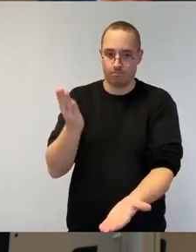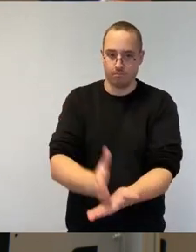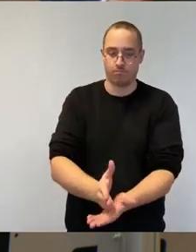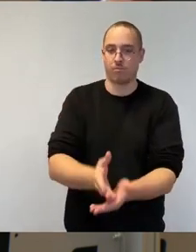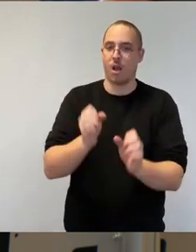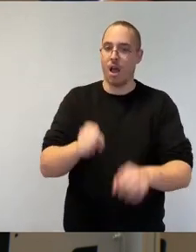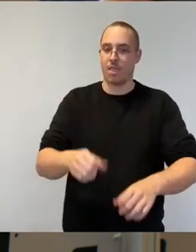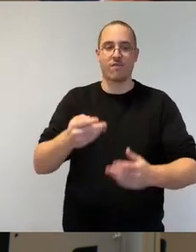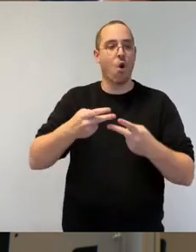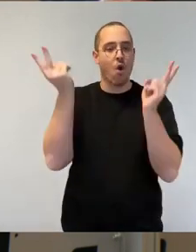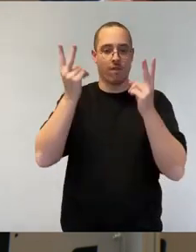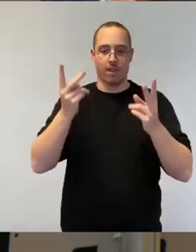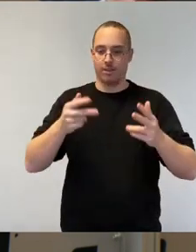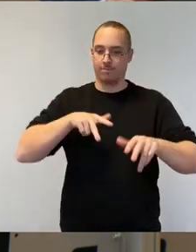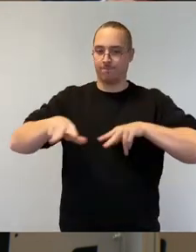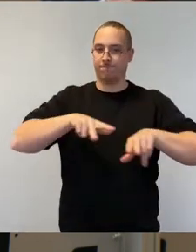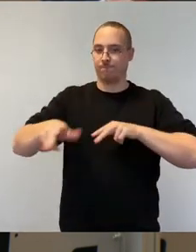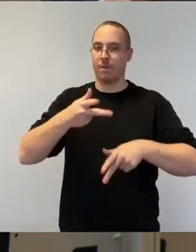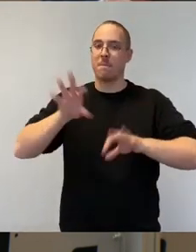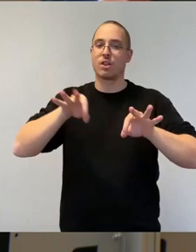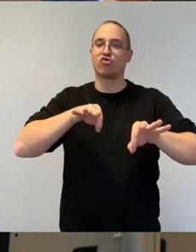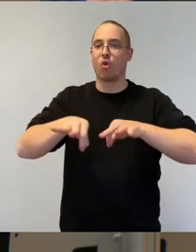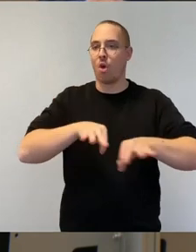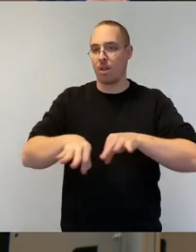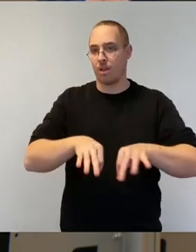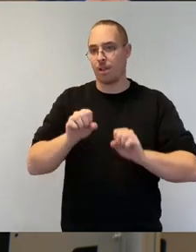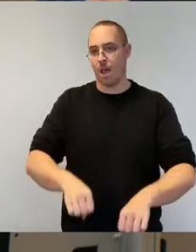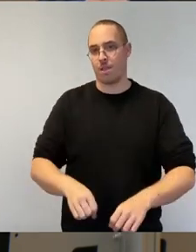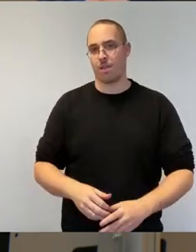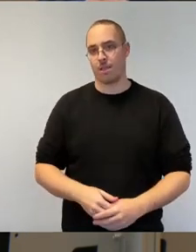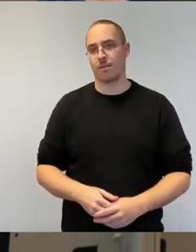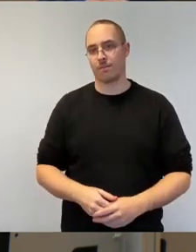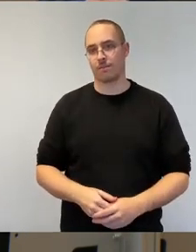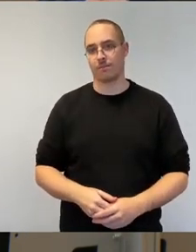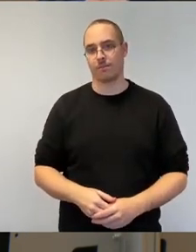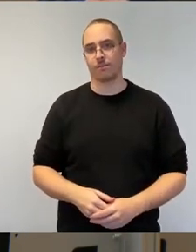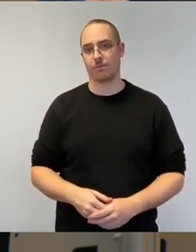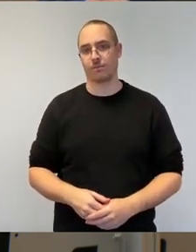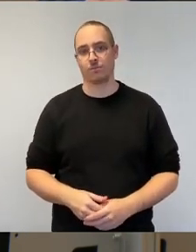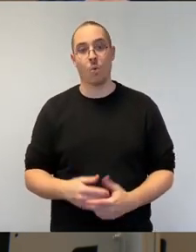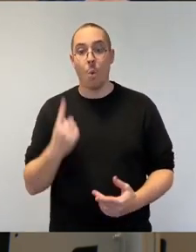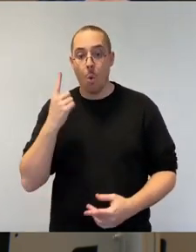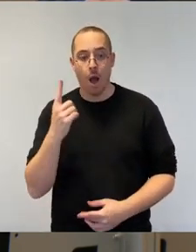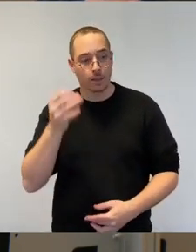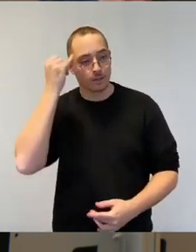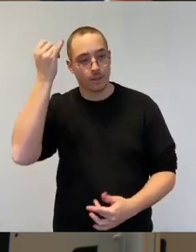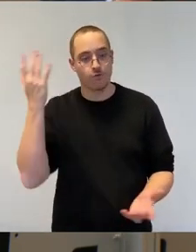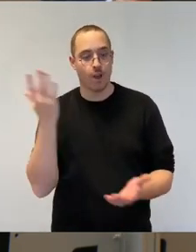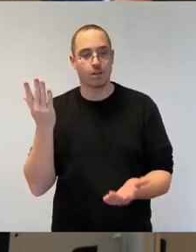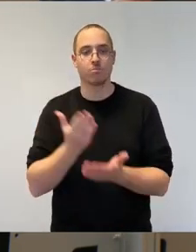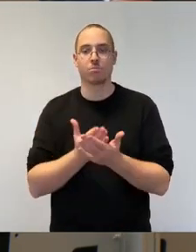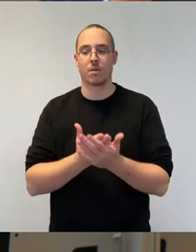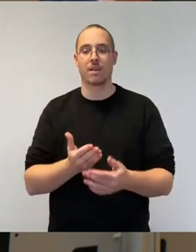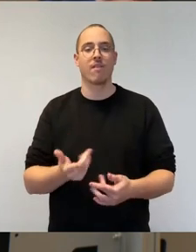Ansatz kann übrigens auch ein Vorbild für das gesamte Sozialsystem sein. Eine Idee könnte auch sein, zu sagen, dass langjährige Bürgergeldempfänger